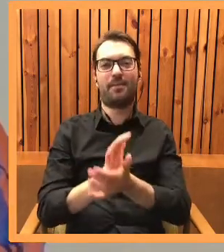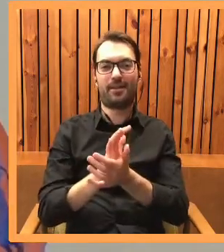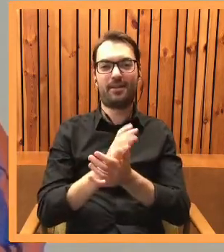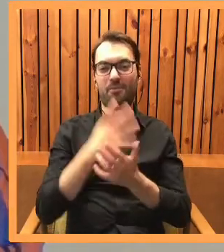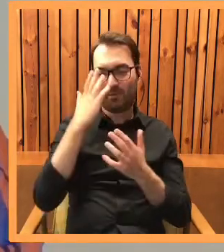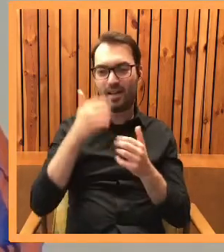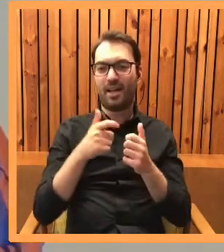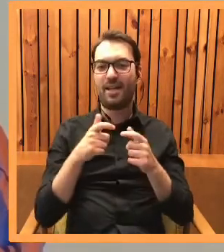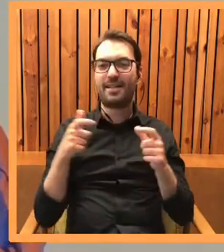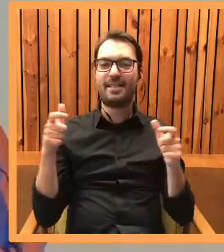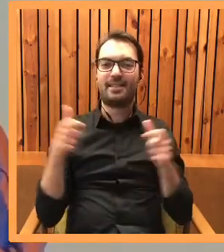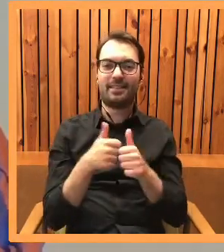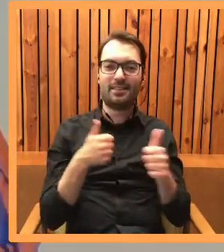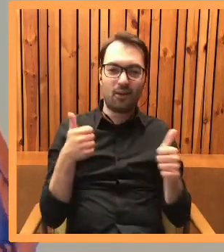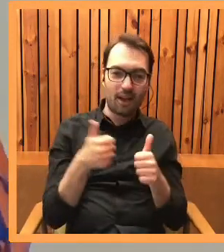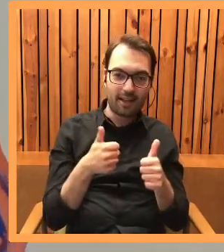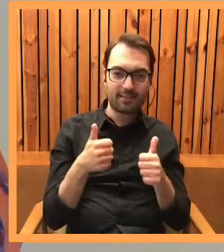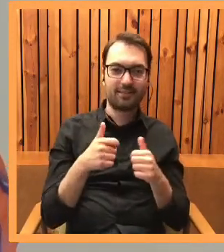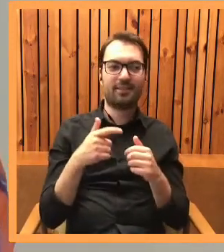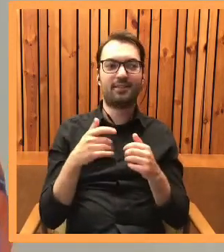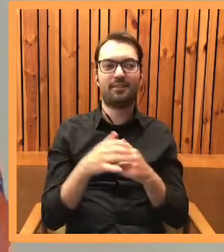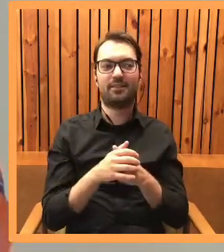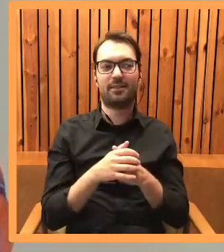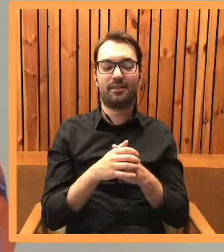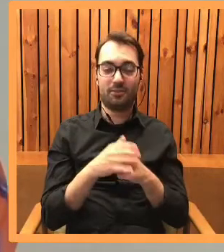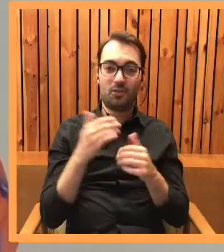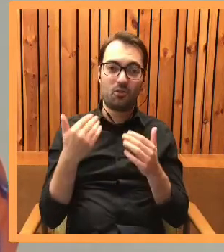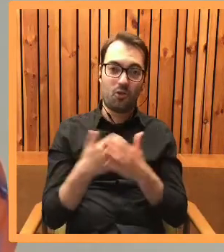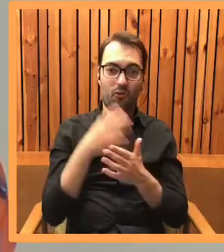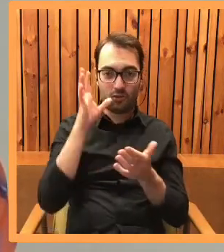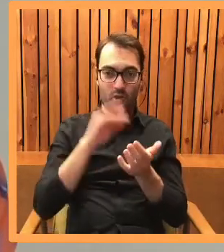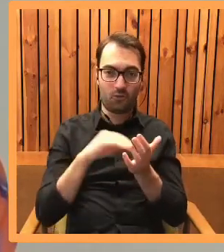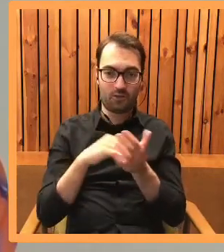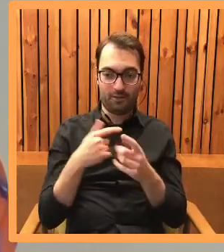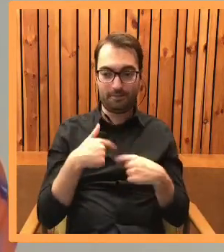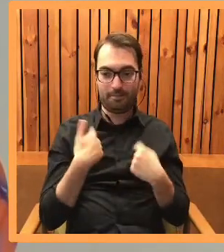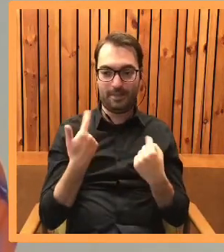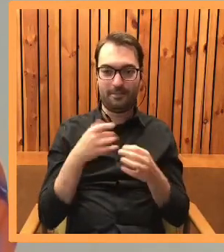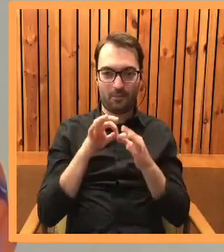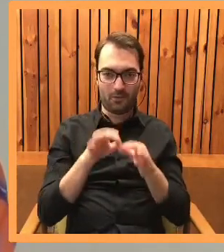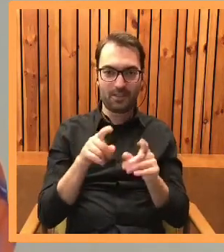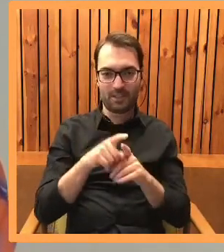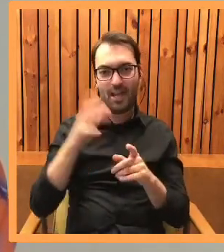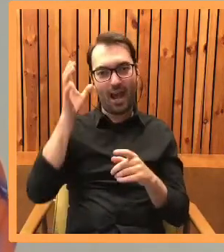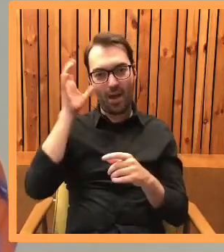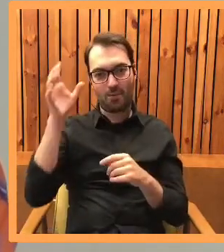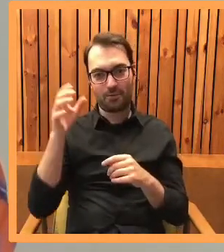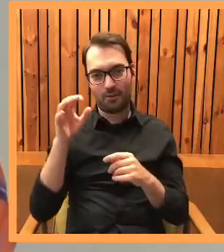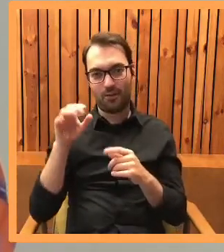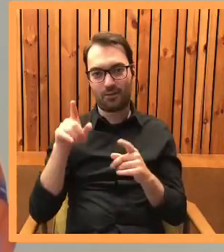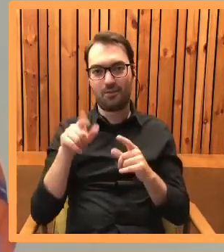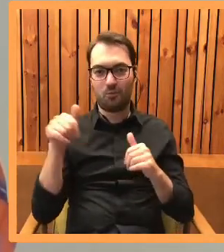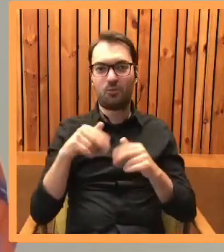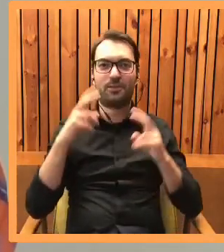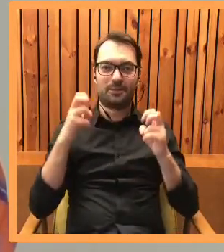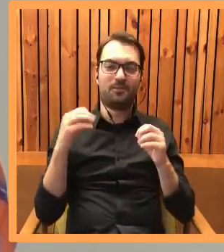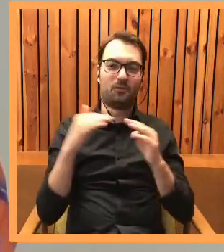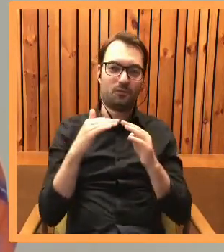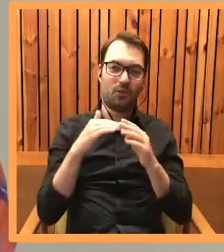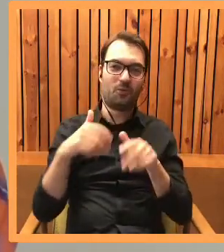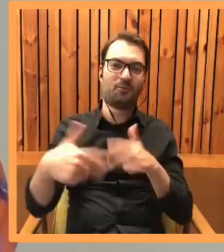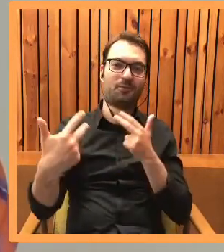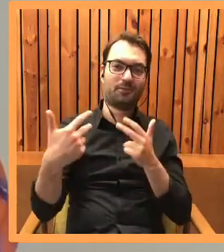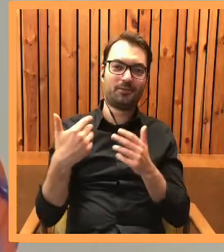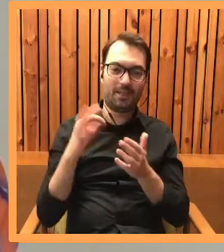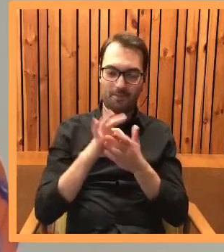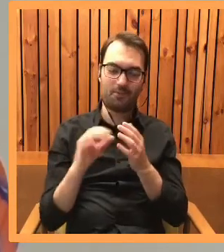warunkach izolacji. Rozumiem, że to jest faktycznie nowe doświadczenie i dla nas jako prowadzących, i dla autorów, którzy dzisiaj goszczą swoich czytelników tak naprawdę